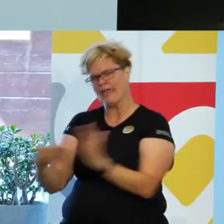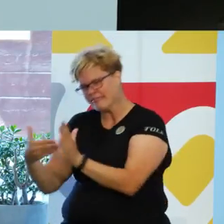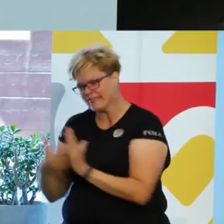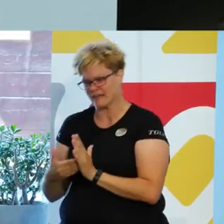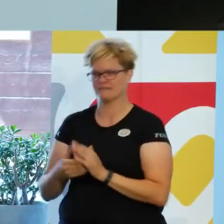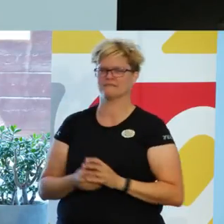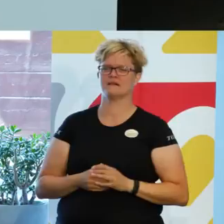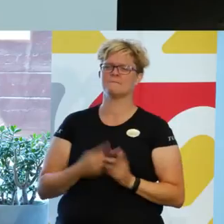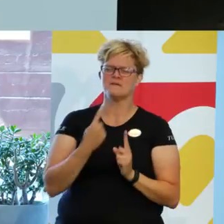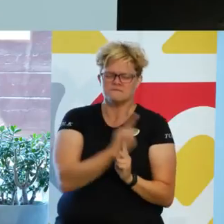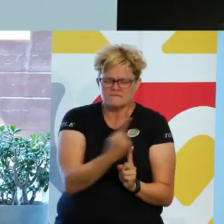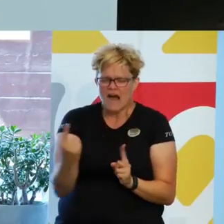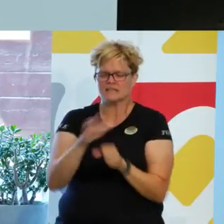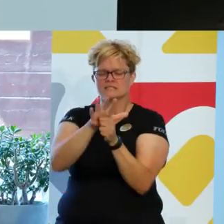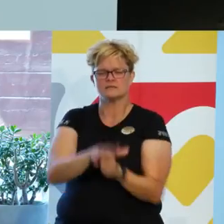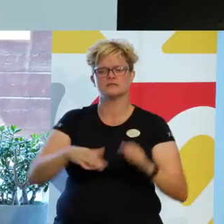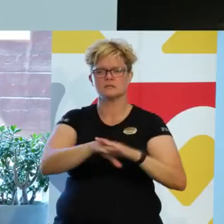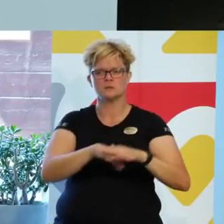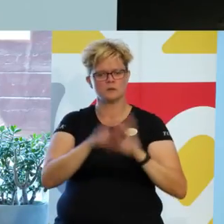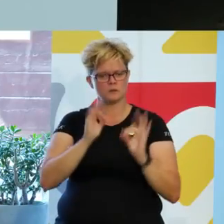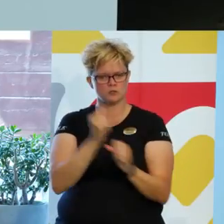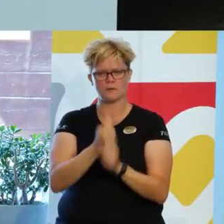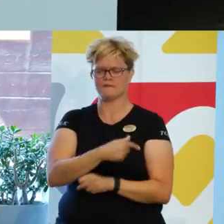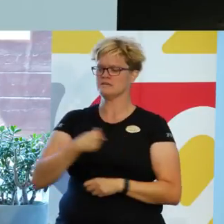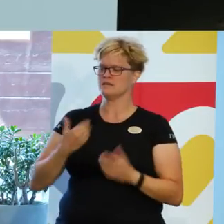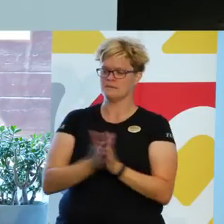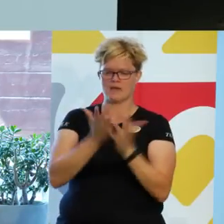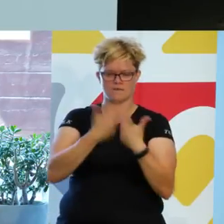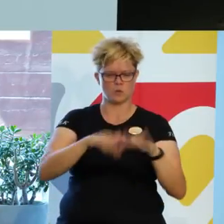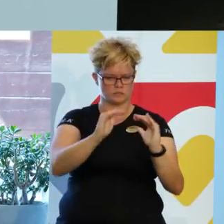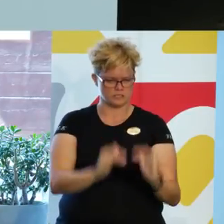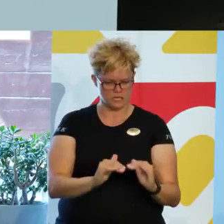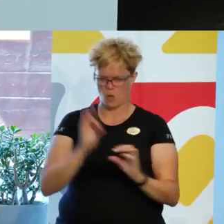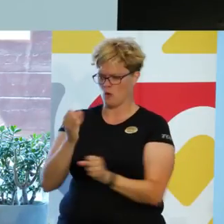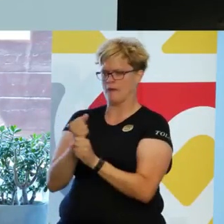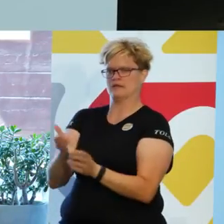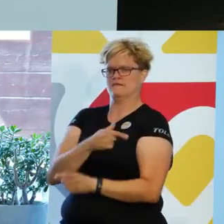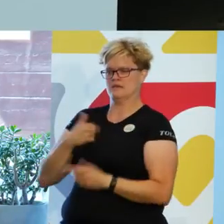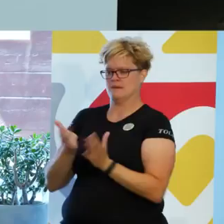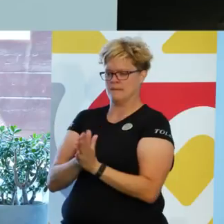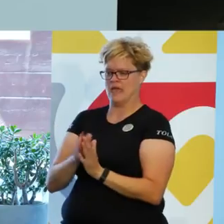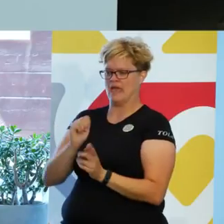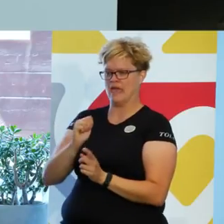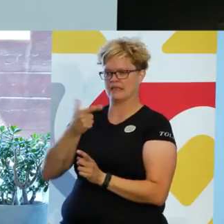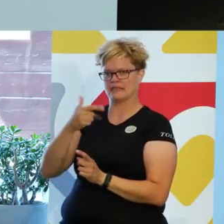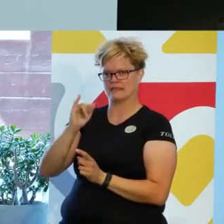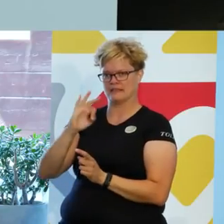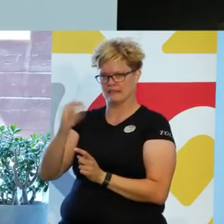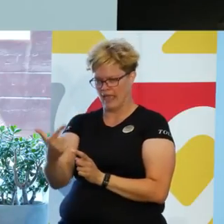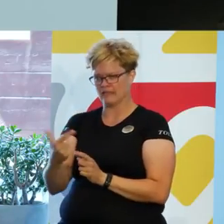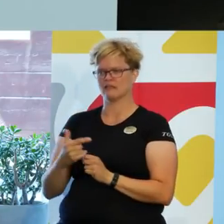på varje diskrimineringsgrund. Hur arbetar vi med funktionsnedsättning? Hur arbetar vi med etnicitet? Det här har